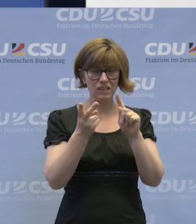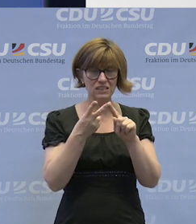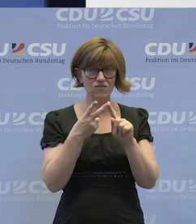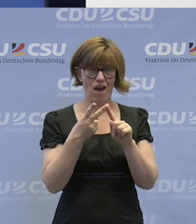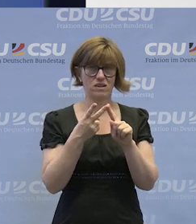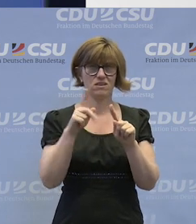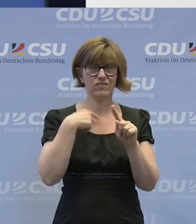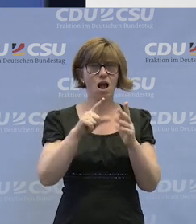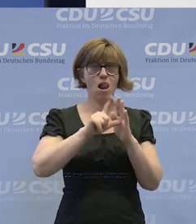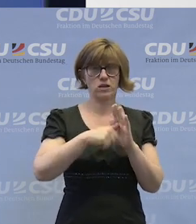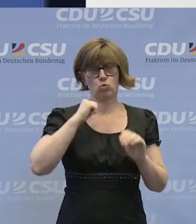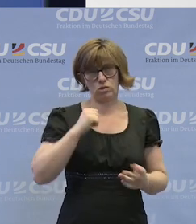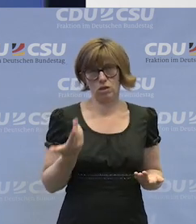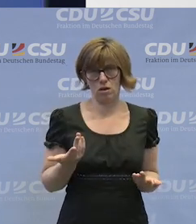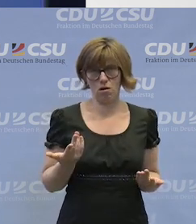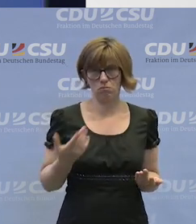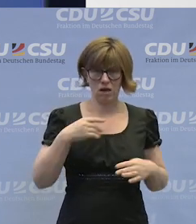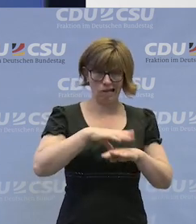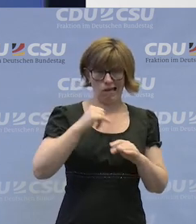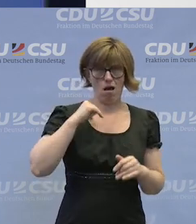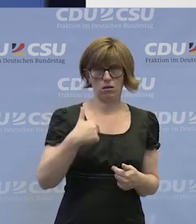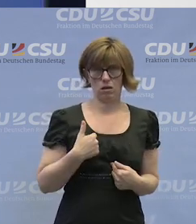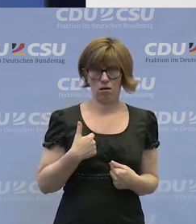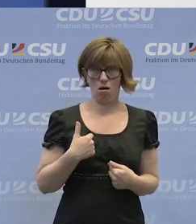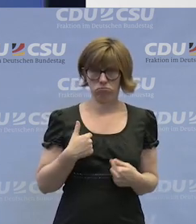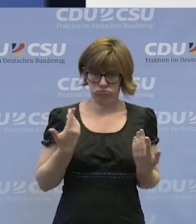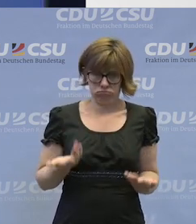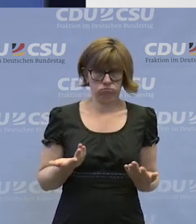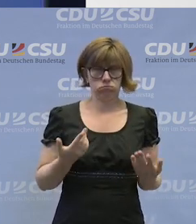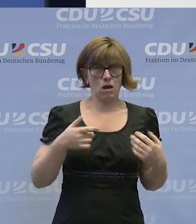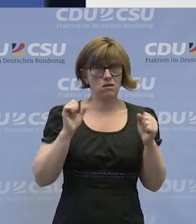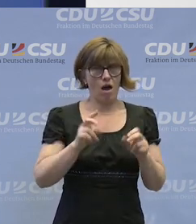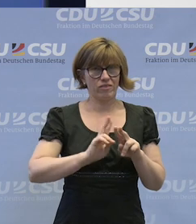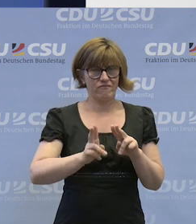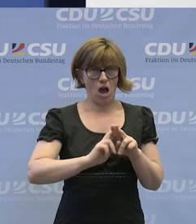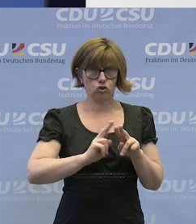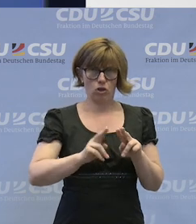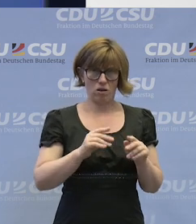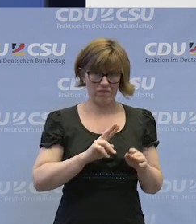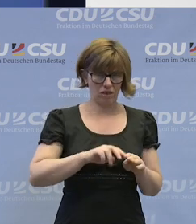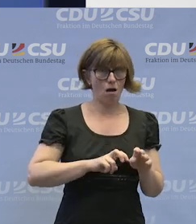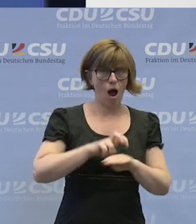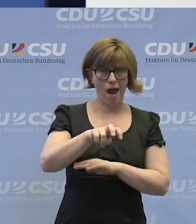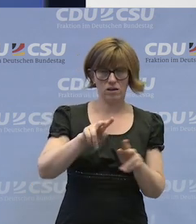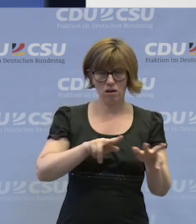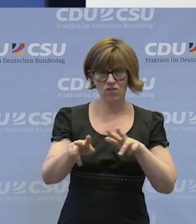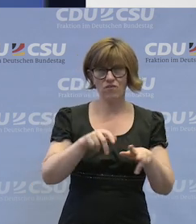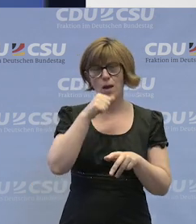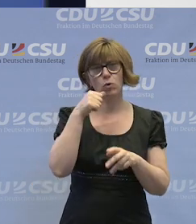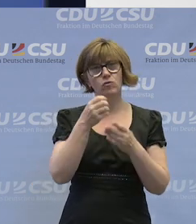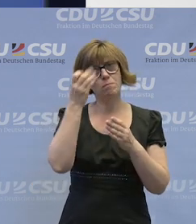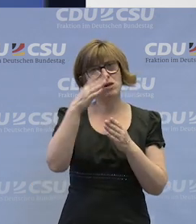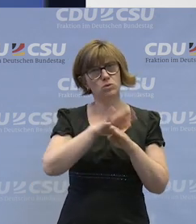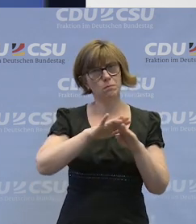natürlich, wir sind Leistungsträger, Rehabilitationsträger und können die Werkstätten zumindest im Eingangsverfahren und im Berufsbildungsbereich